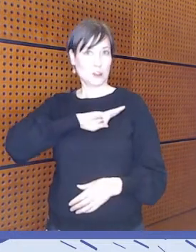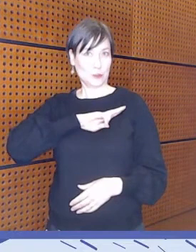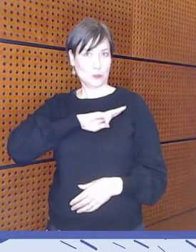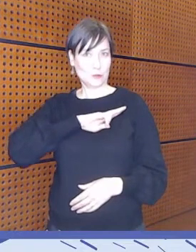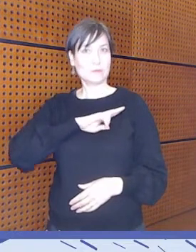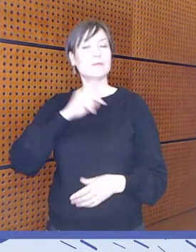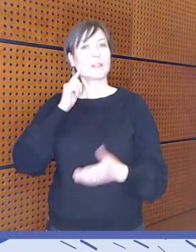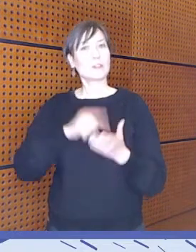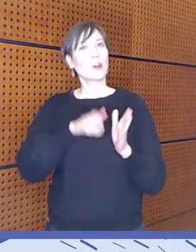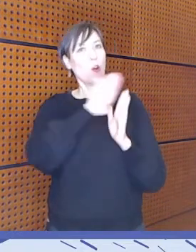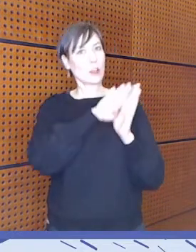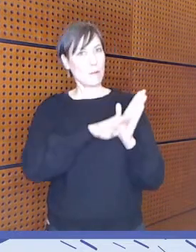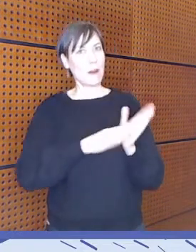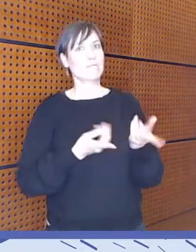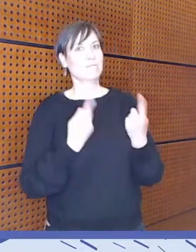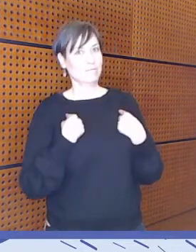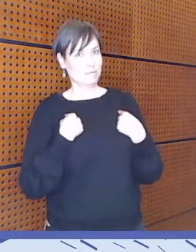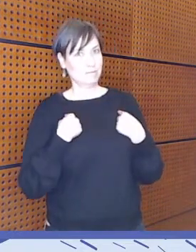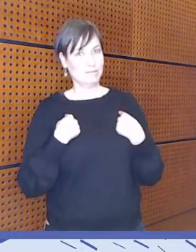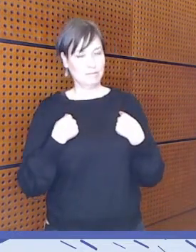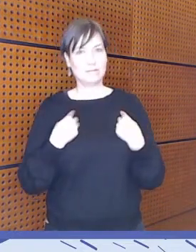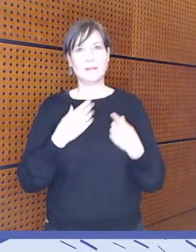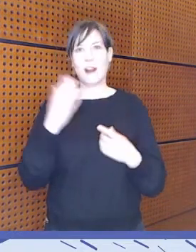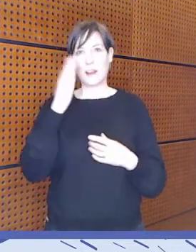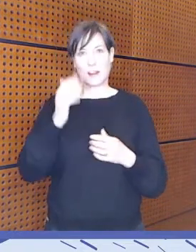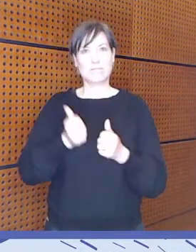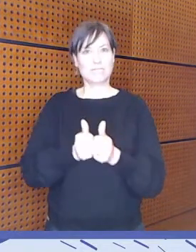ohjelmassa ja aikataulussa.